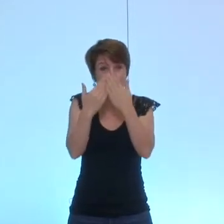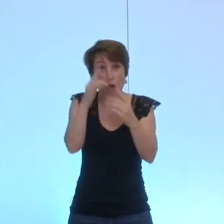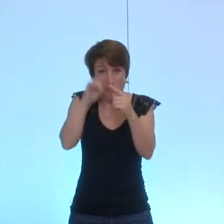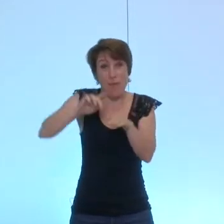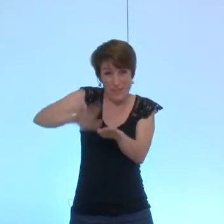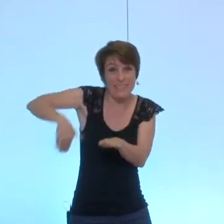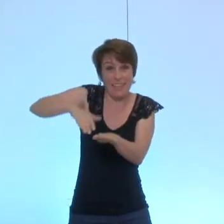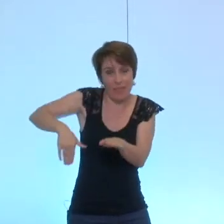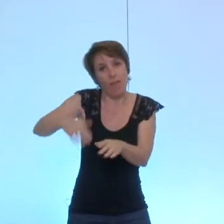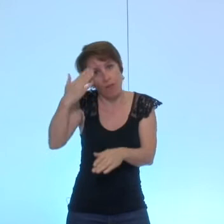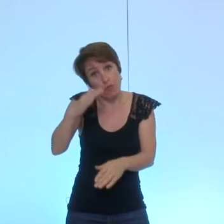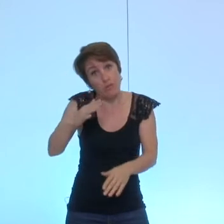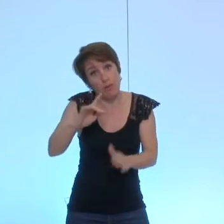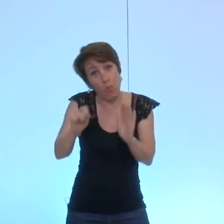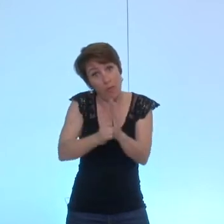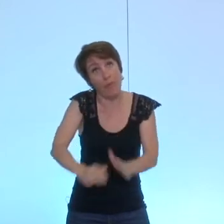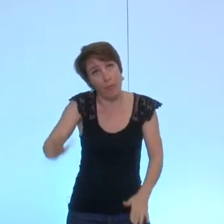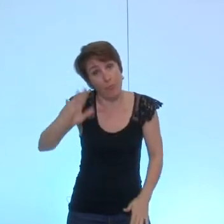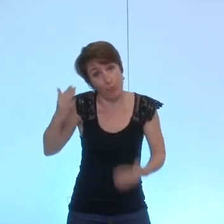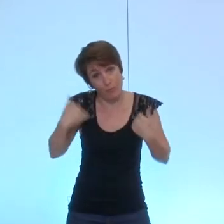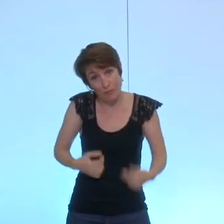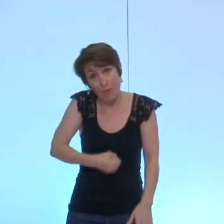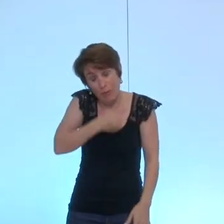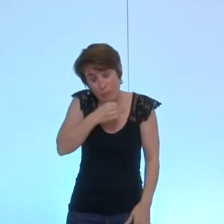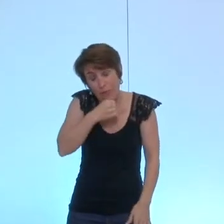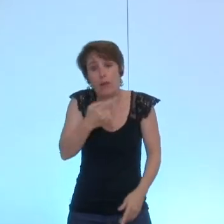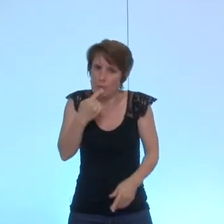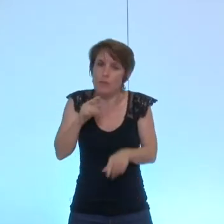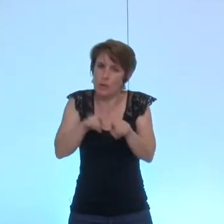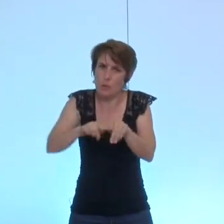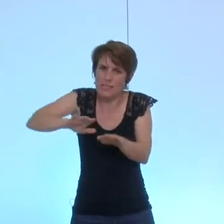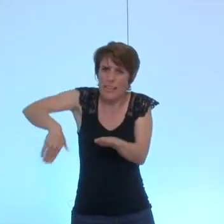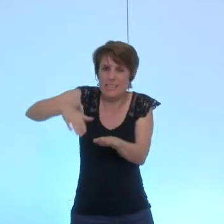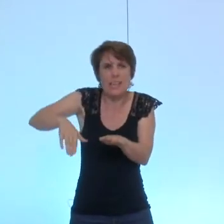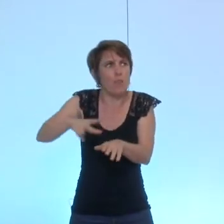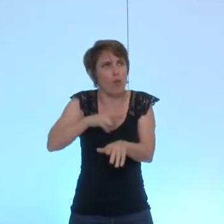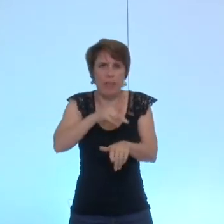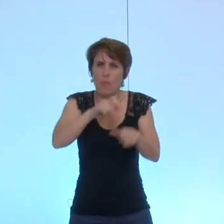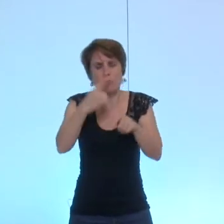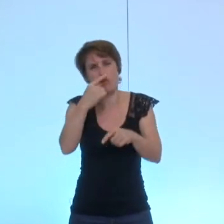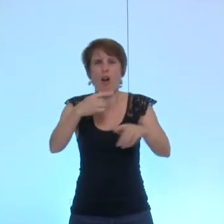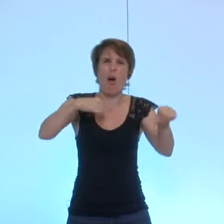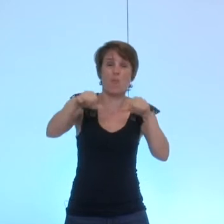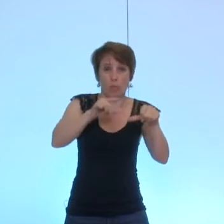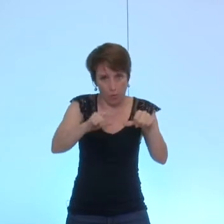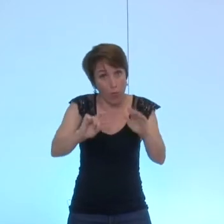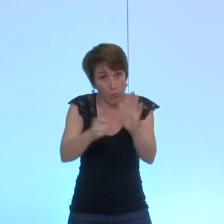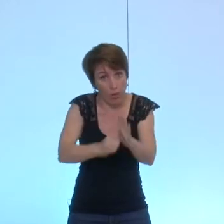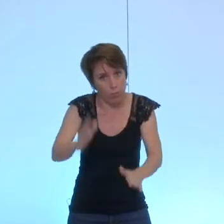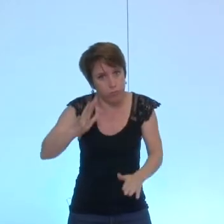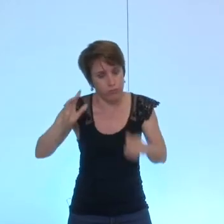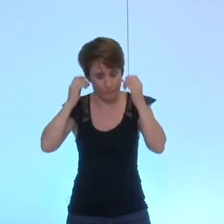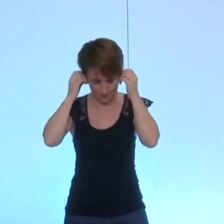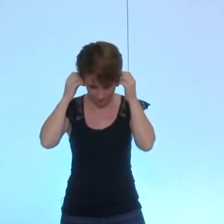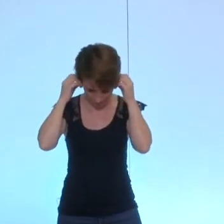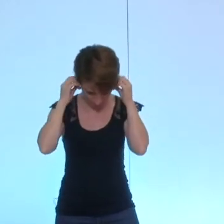rajeunit pas et ça ne rajeunit pas non plus le skateboard ce équipement que certains croient très moderne bon plus sérieusement je voudrais